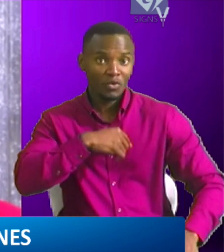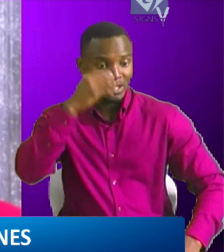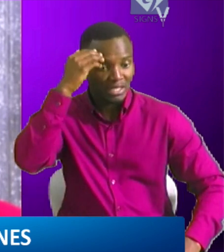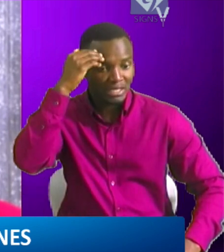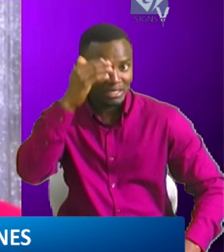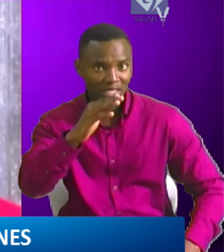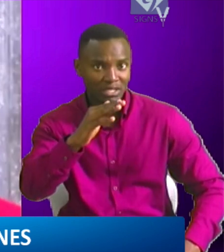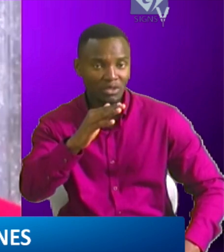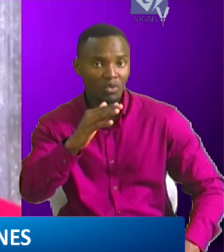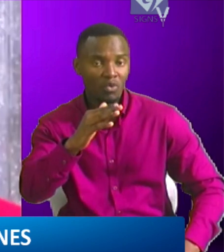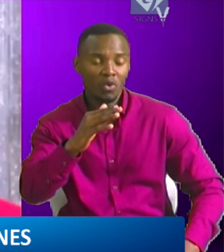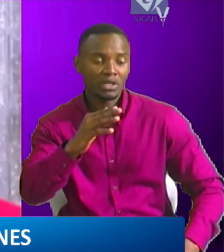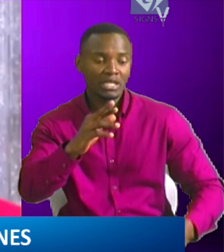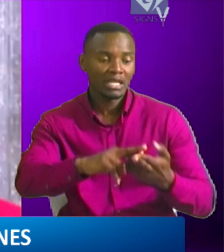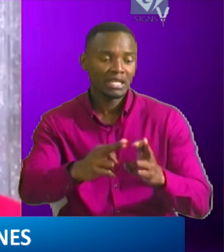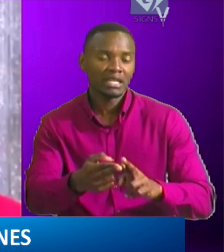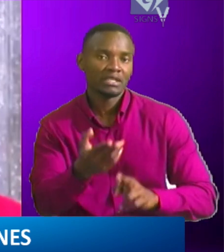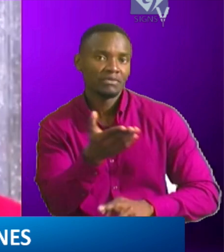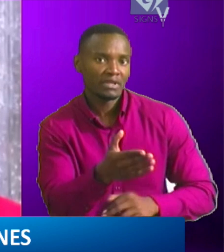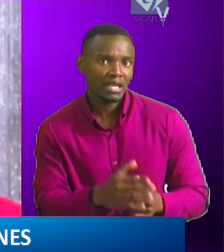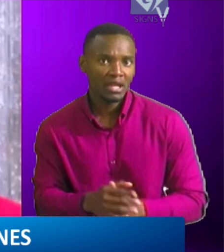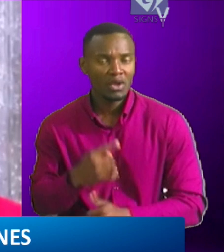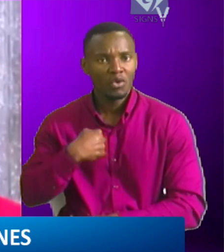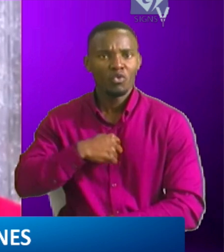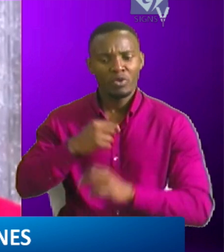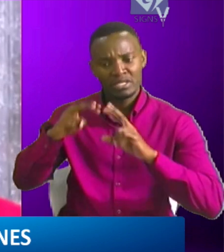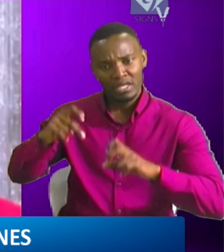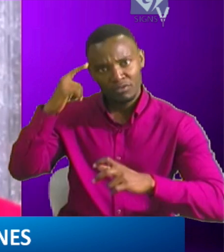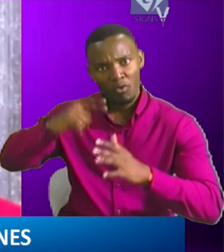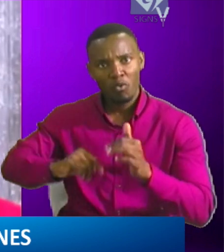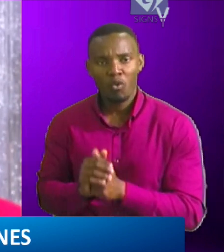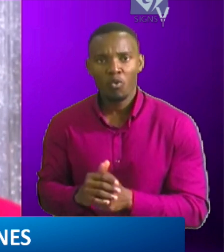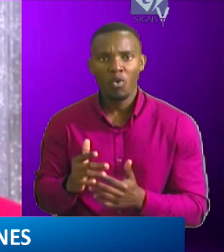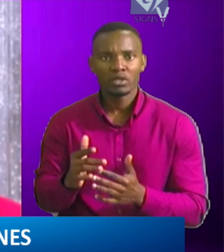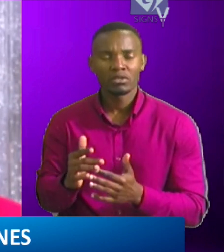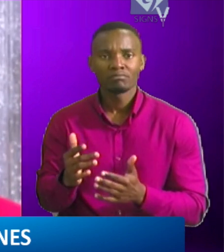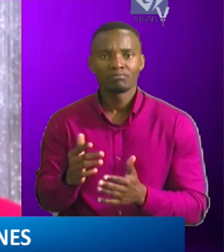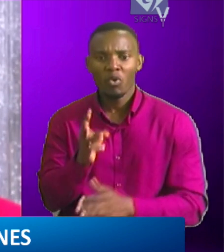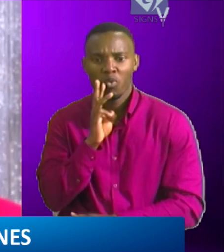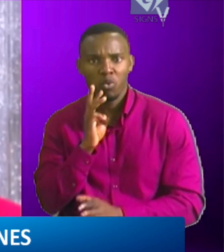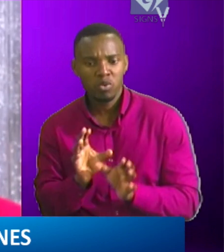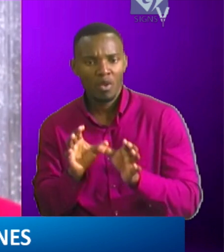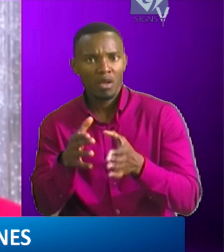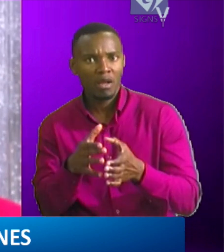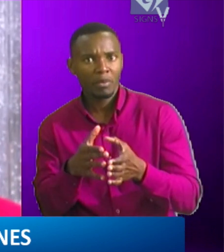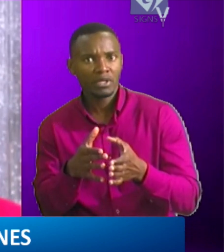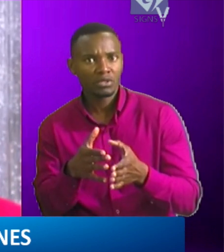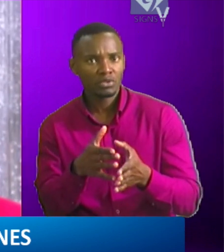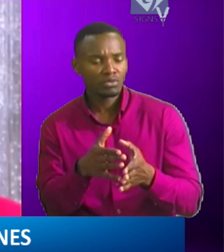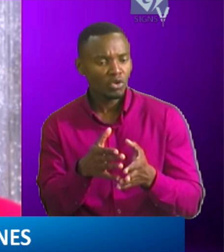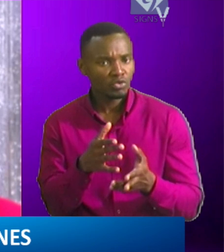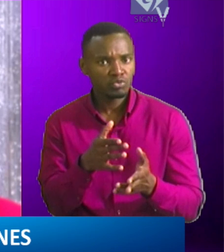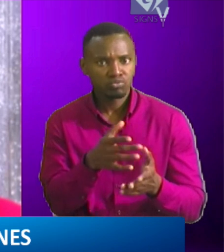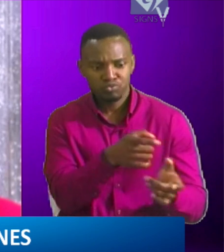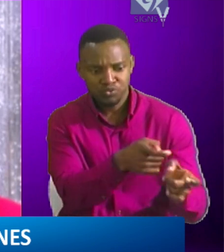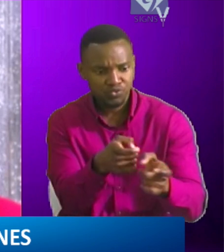shemeji yake. Tulitafuta zimamoto, three hours, hakuna zimamoto. After three hours, zimamoto inakuja